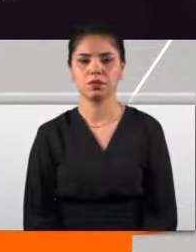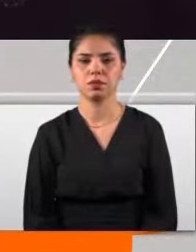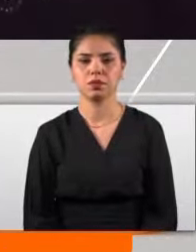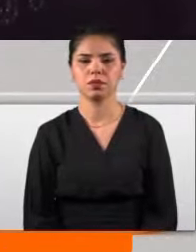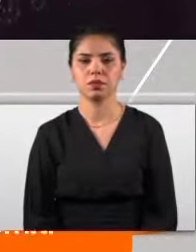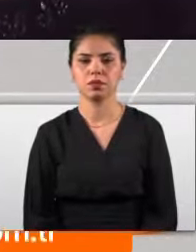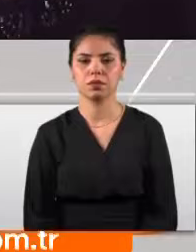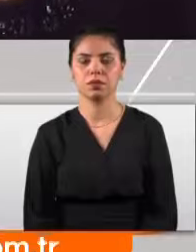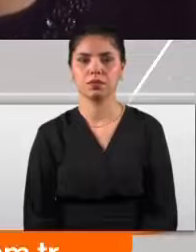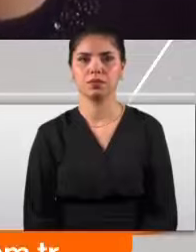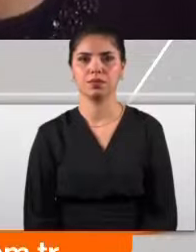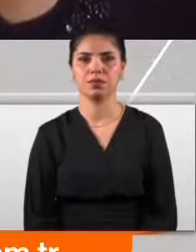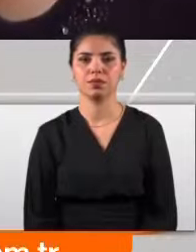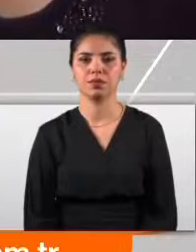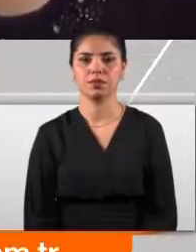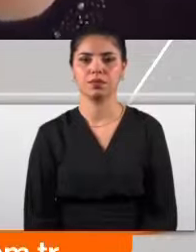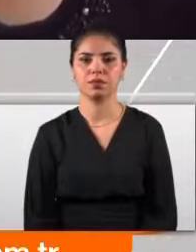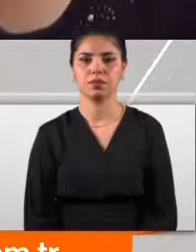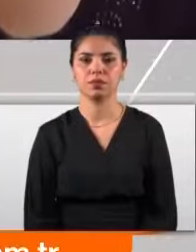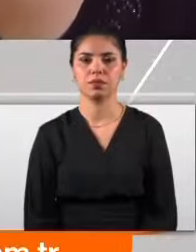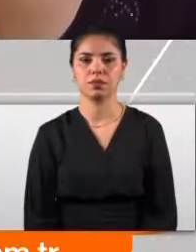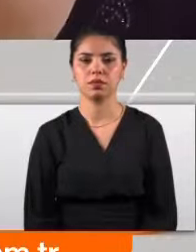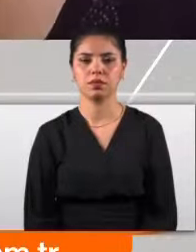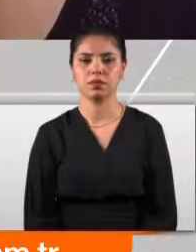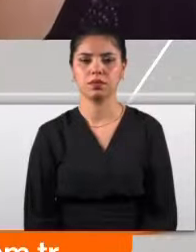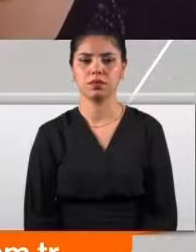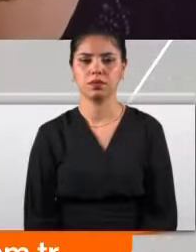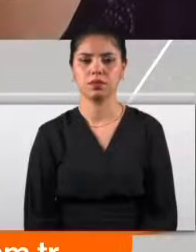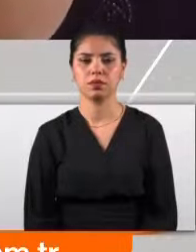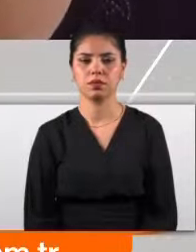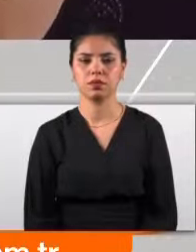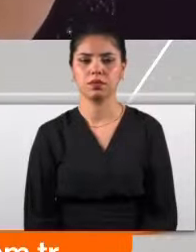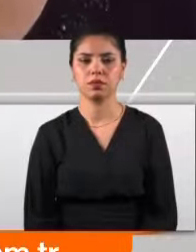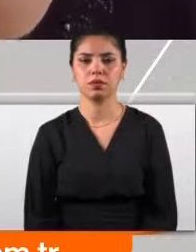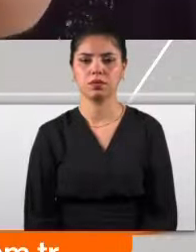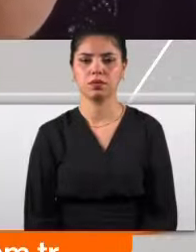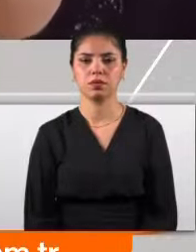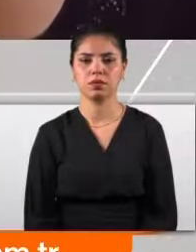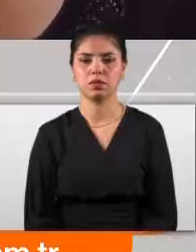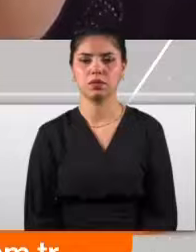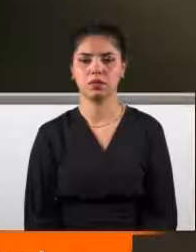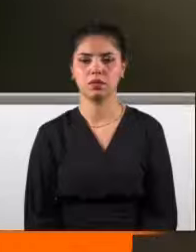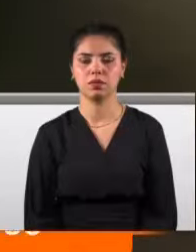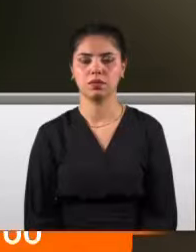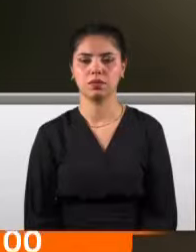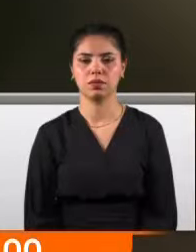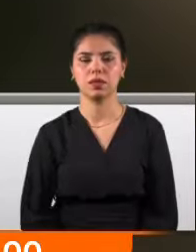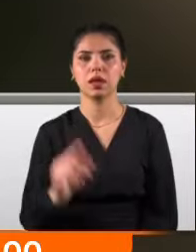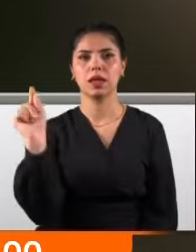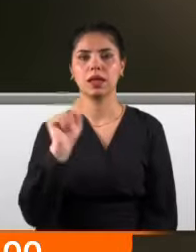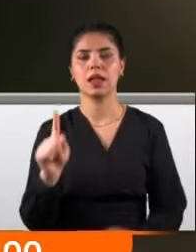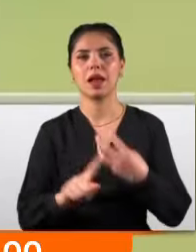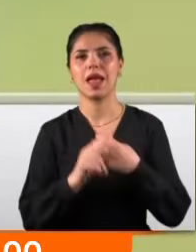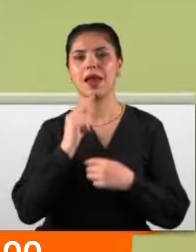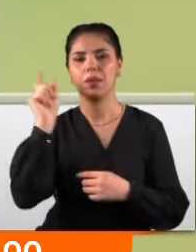yok efendim Mısır'dan. Şimdi nereye gidecek çantası ile beraber? O çocuk çanta ol, çanta. Yazar Eylem Tok